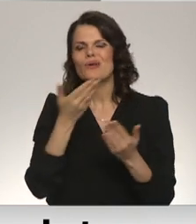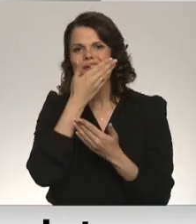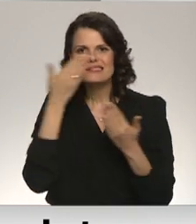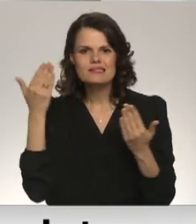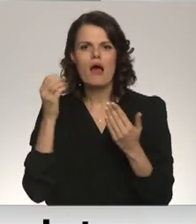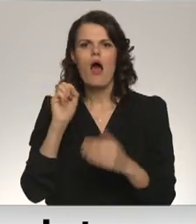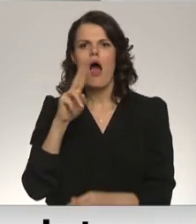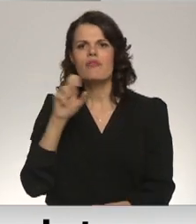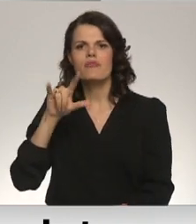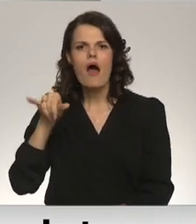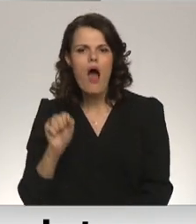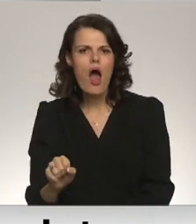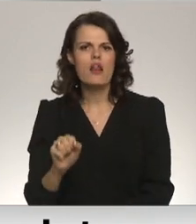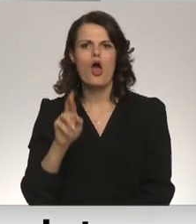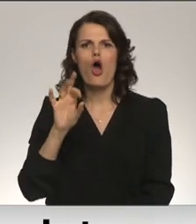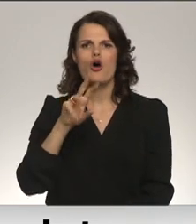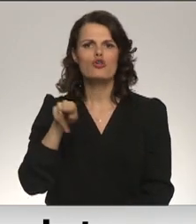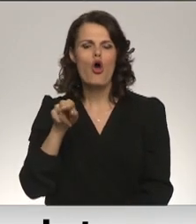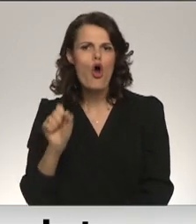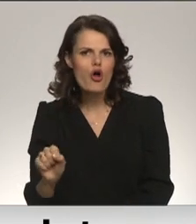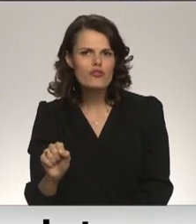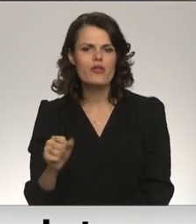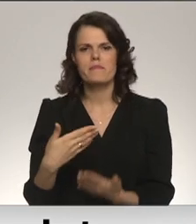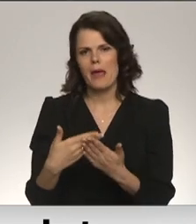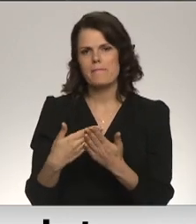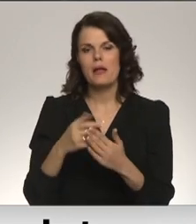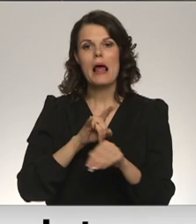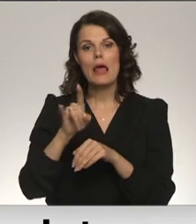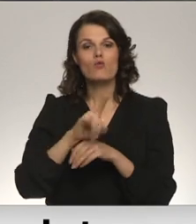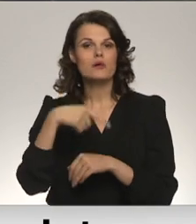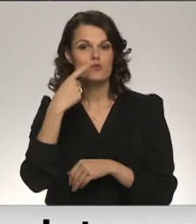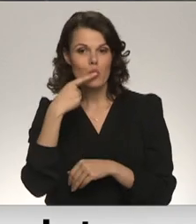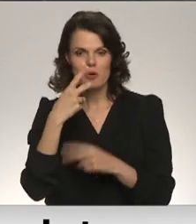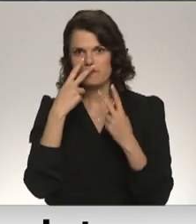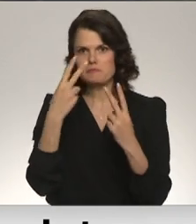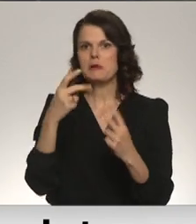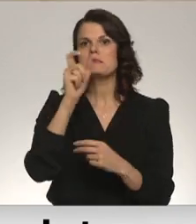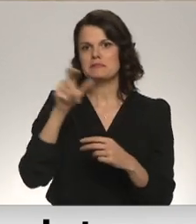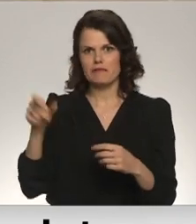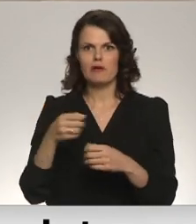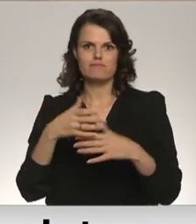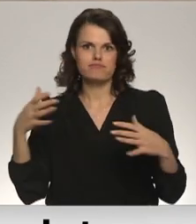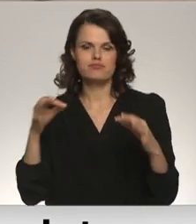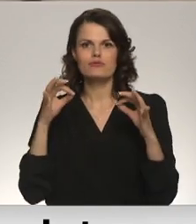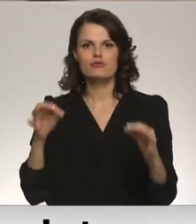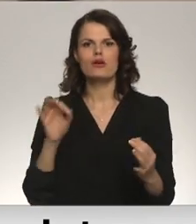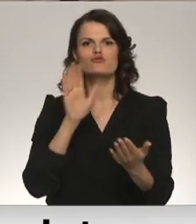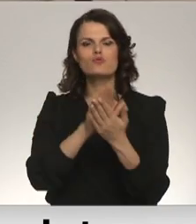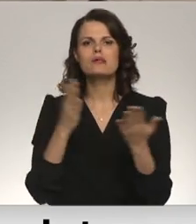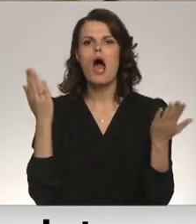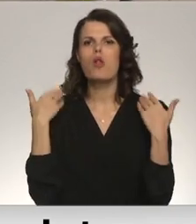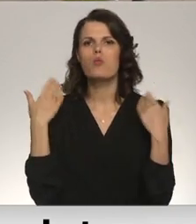Antālija, Herakliona, Roda. Lido starie norāda, ka ir vērojams pasažieru piepildījums tieši reisos uz atpūtas